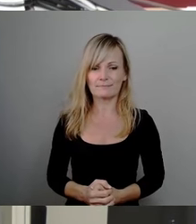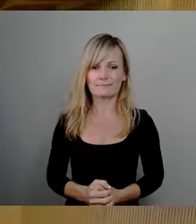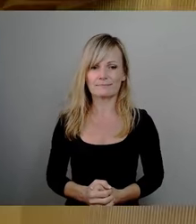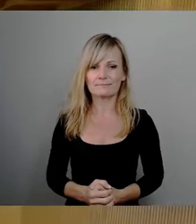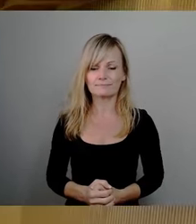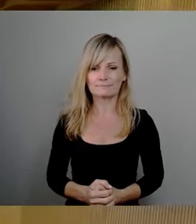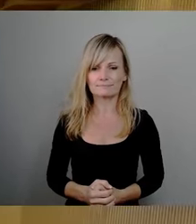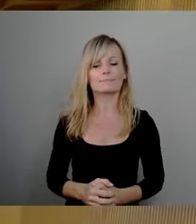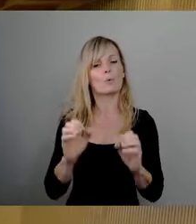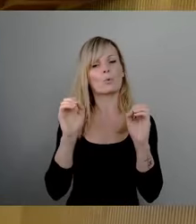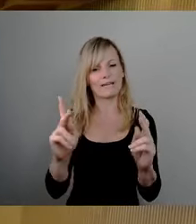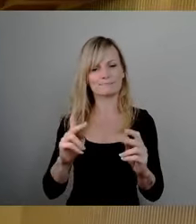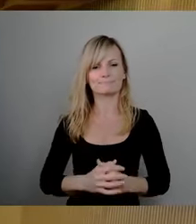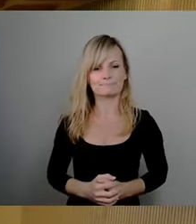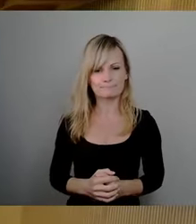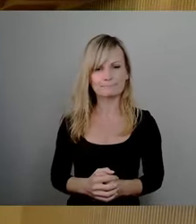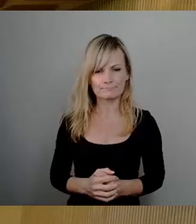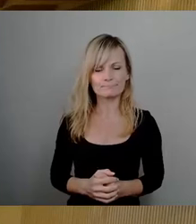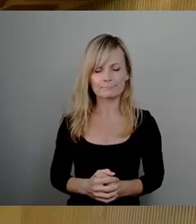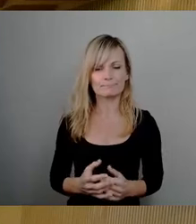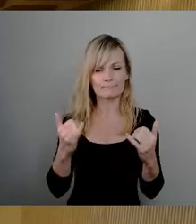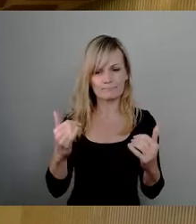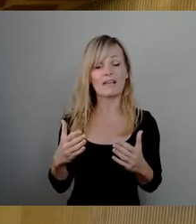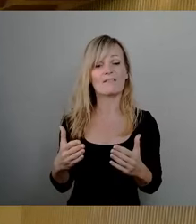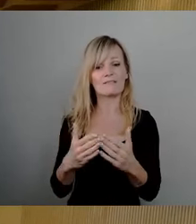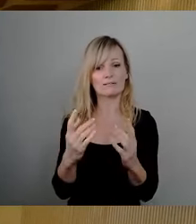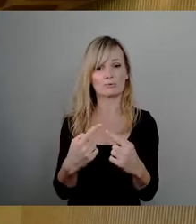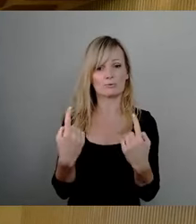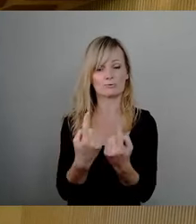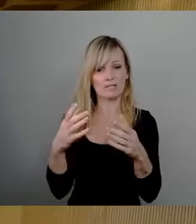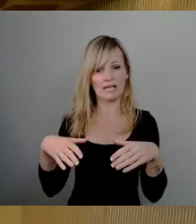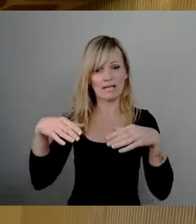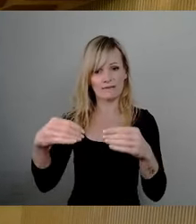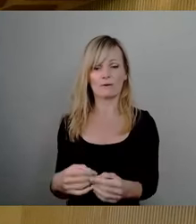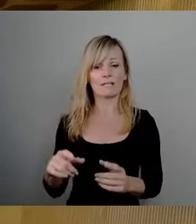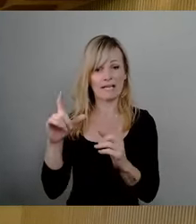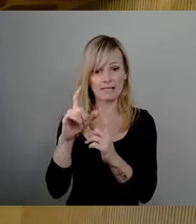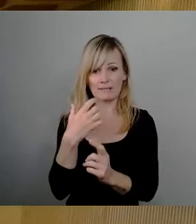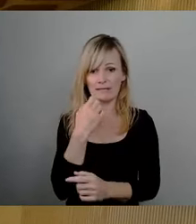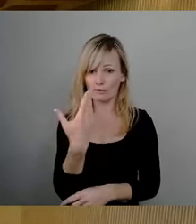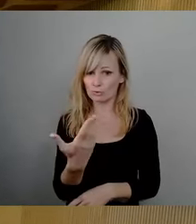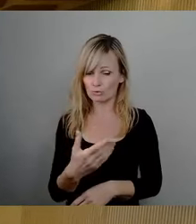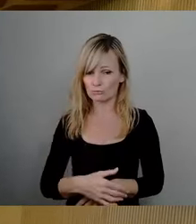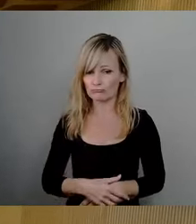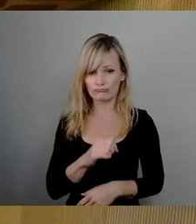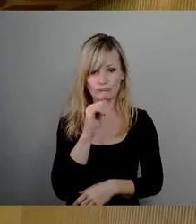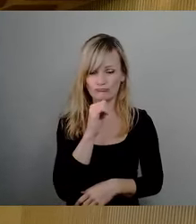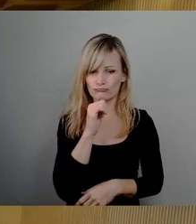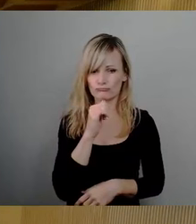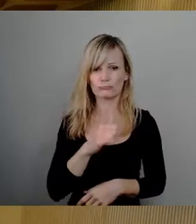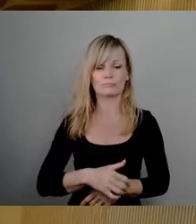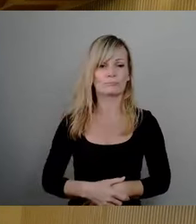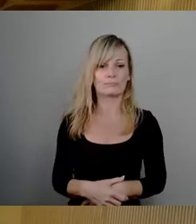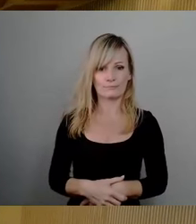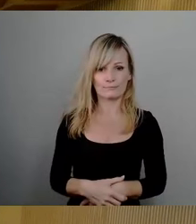Okay, und jetzt würden wir, wie angekündigt, in die Fraktionsrunde Einsteigen SPD das Wort gewünscht. Nein? Dann